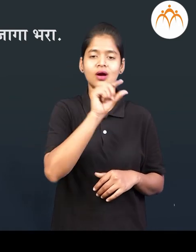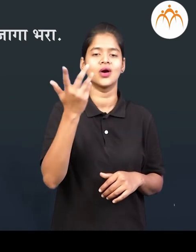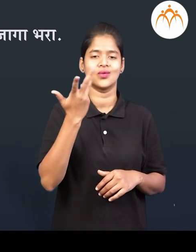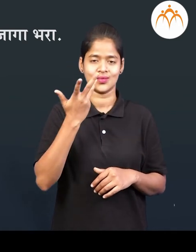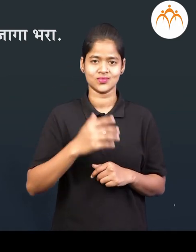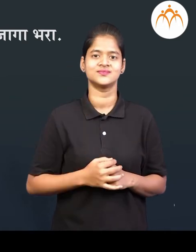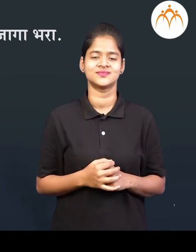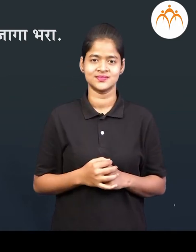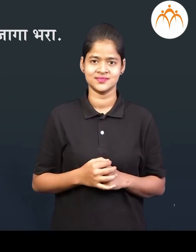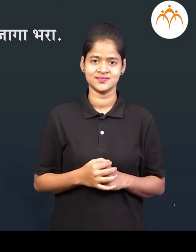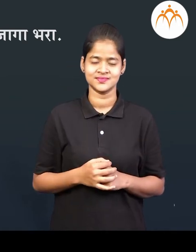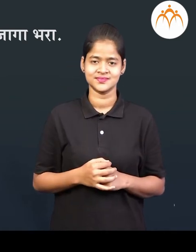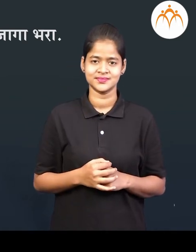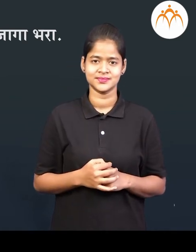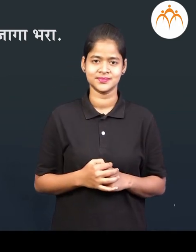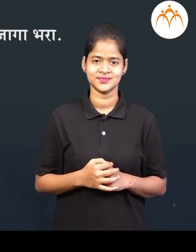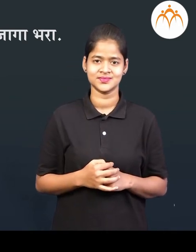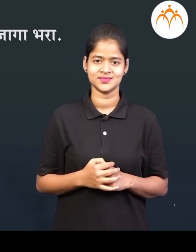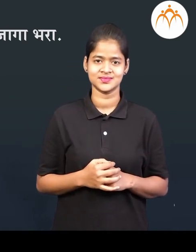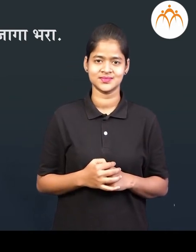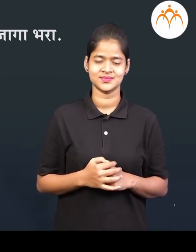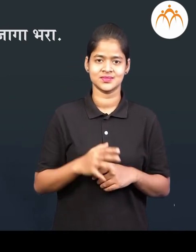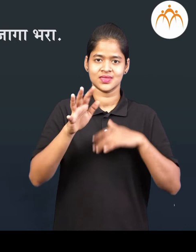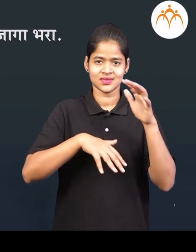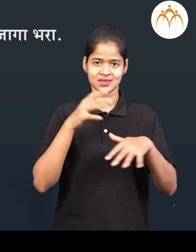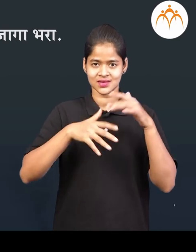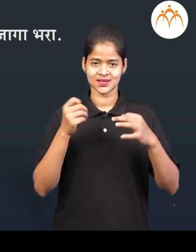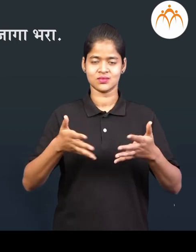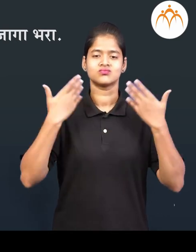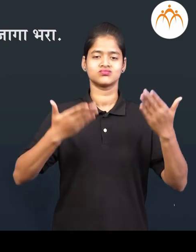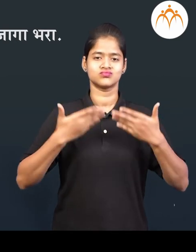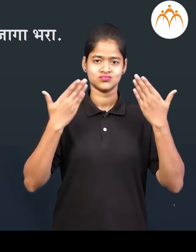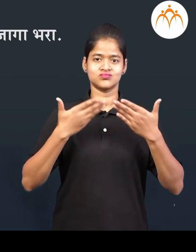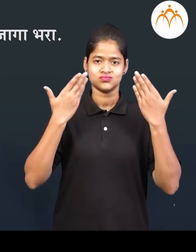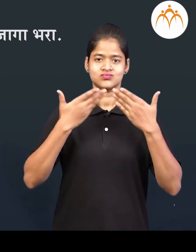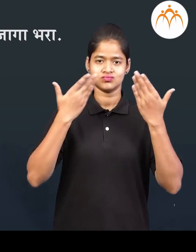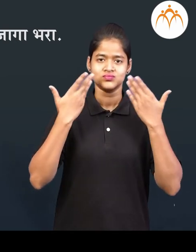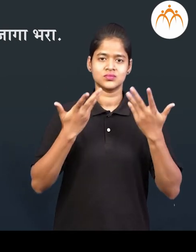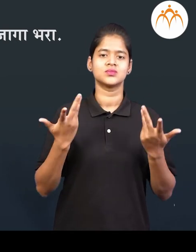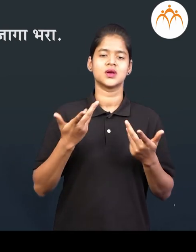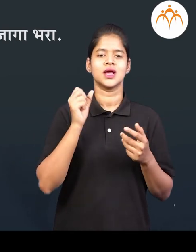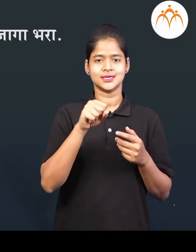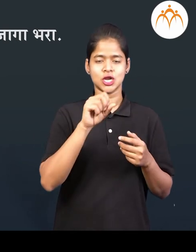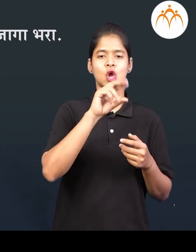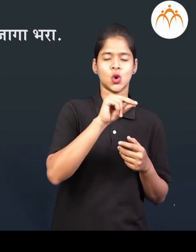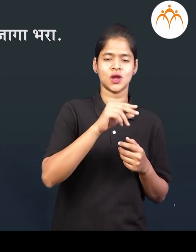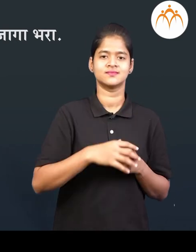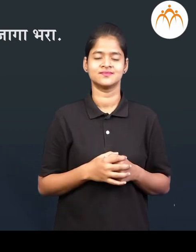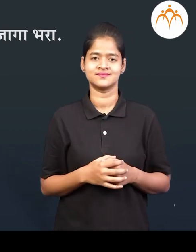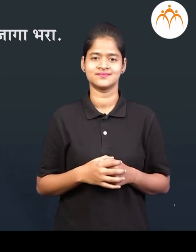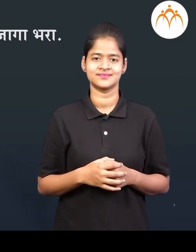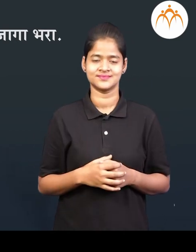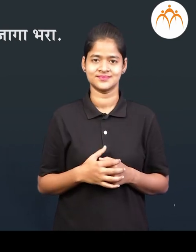उच्वास। प्राणी श्वसन टिम्ब टिम्ब, करतात, करतनाहित,